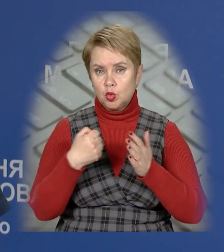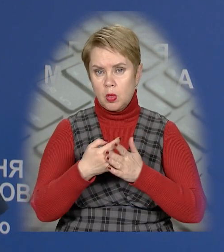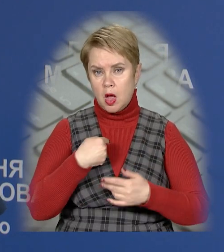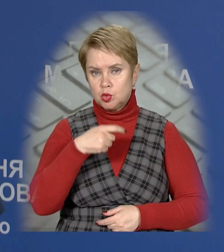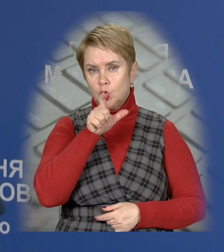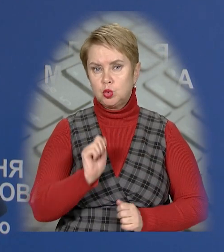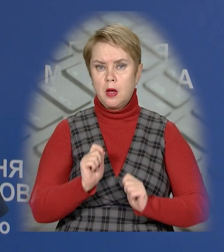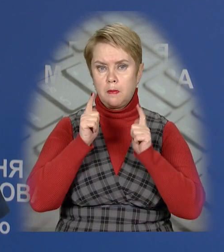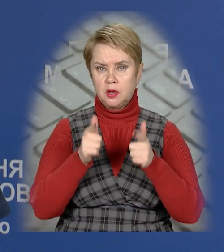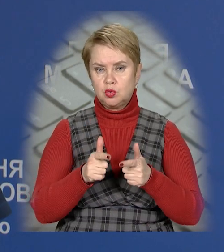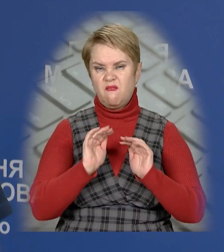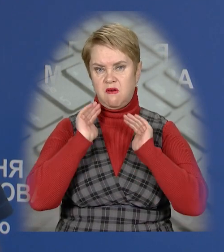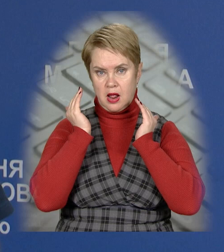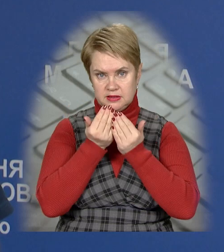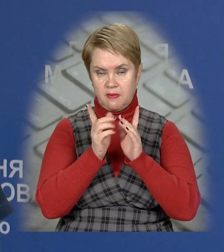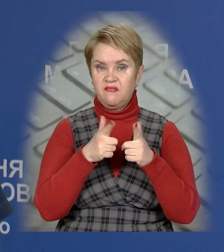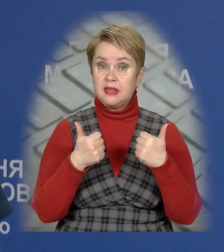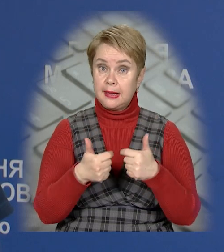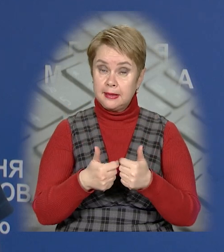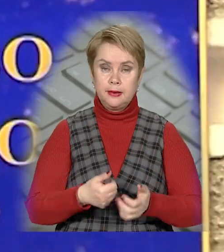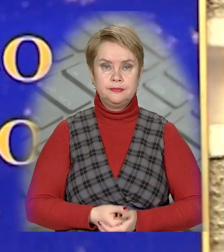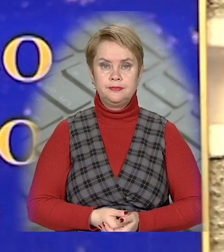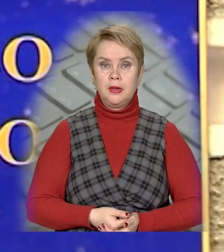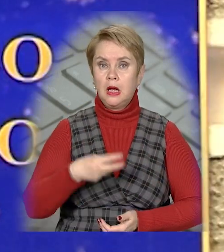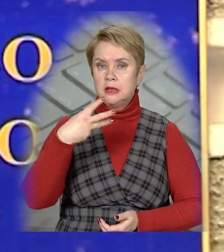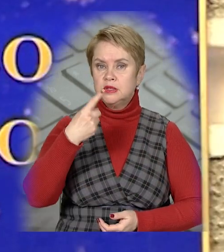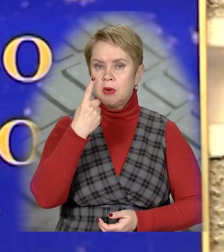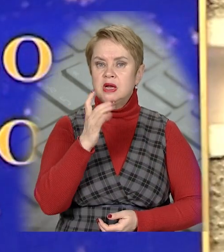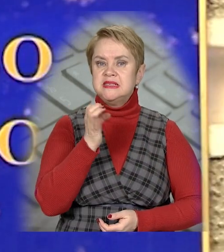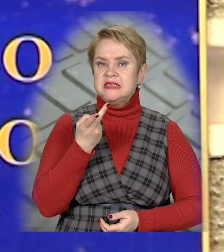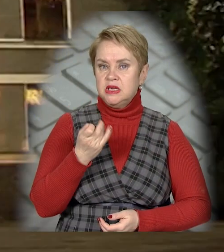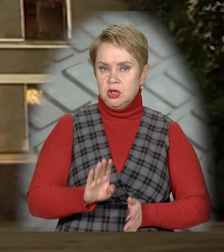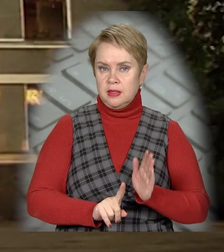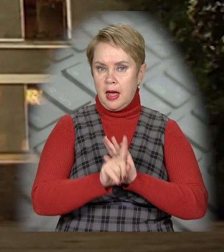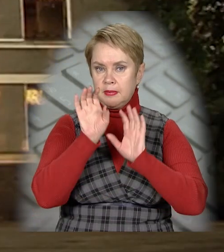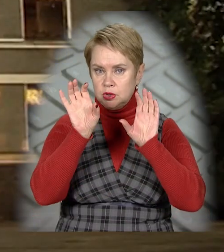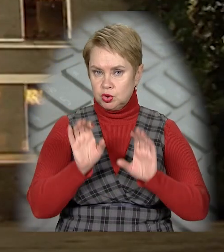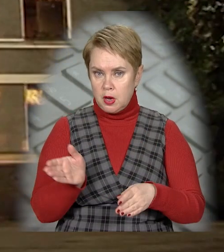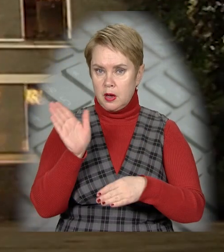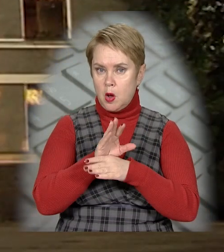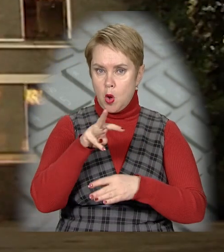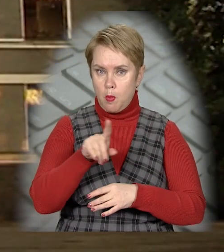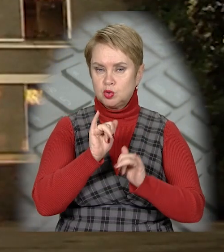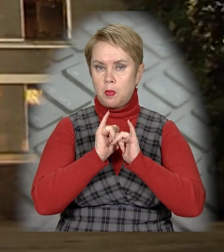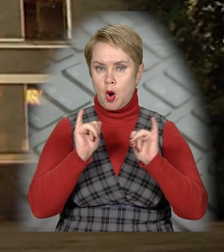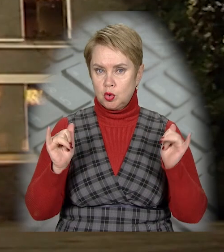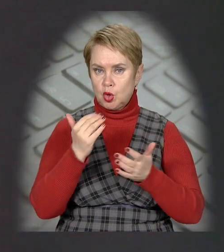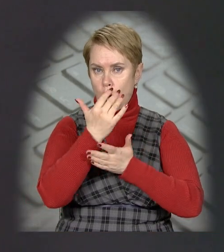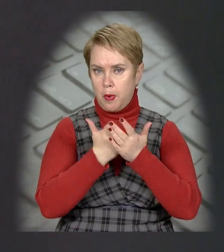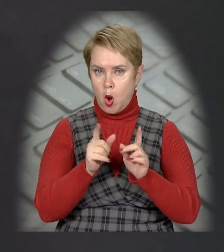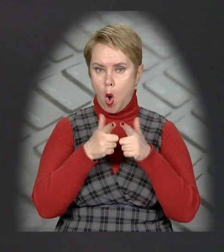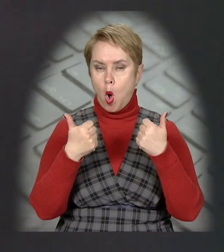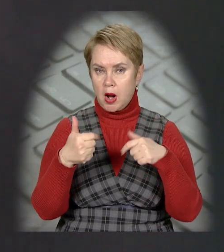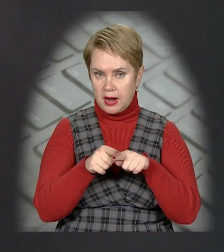люди поступають в реанімаційні відділення. 31 січня набирає чинності наказ МОЗ про розширення